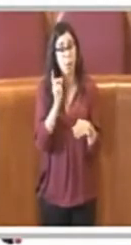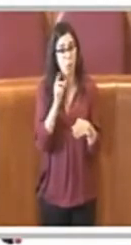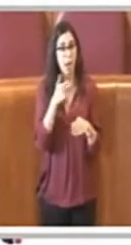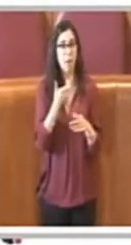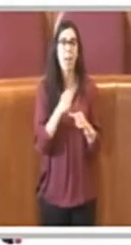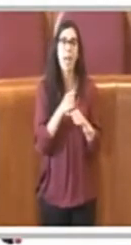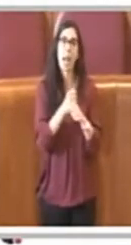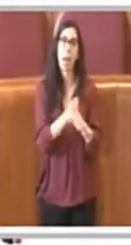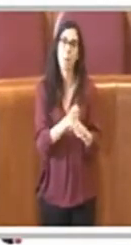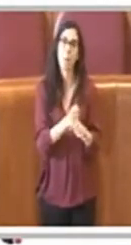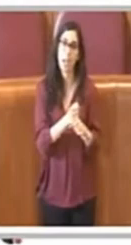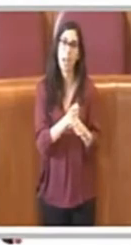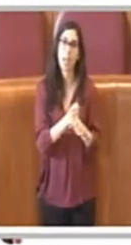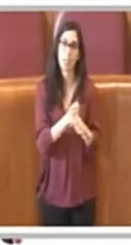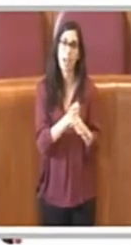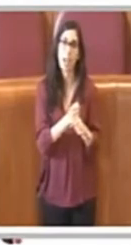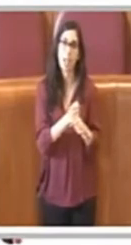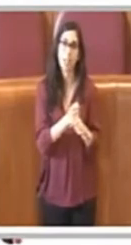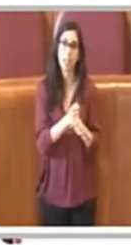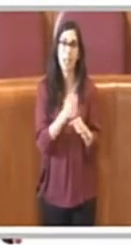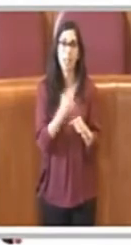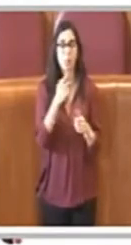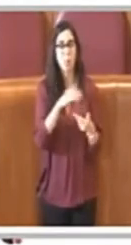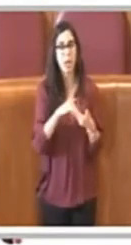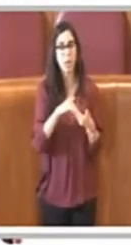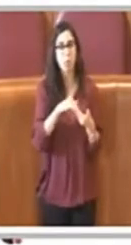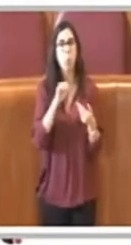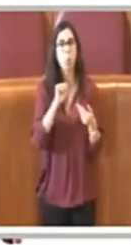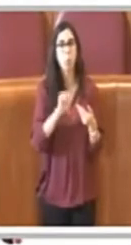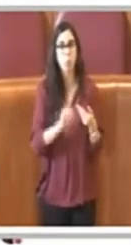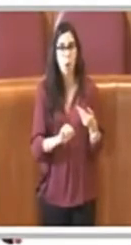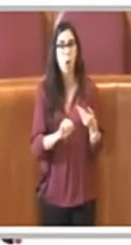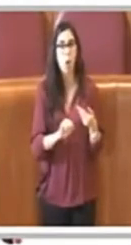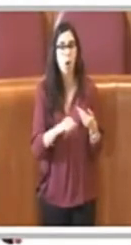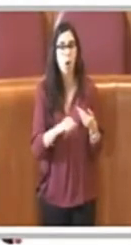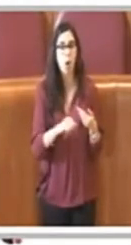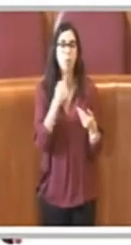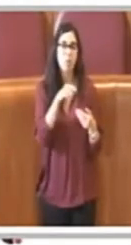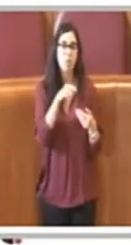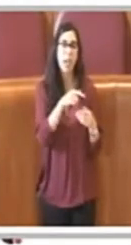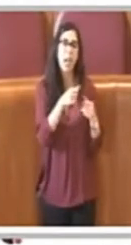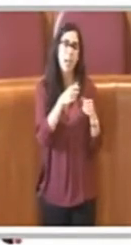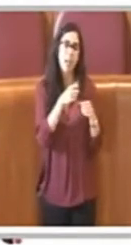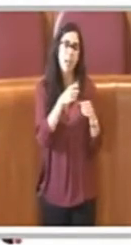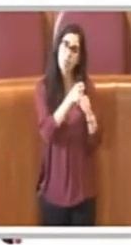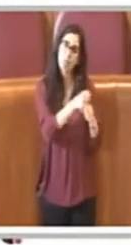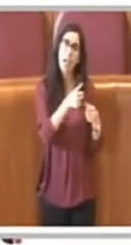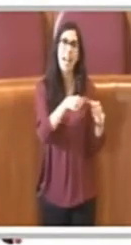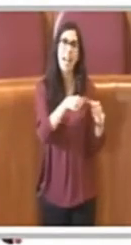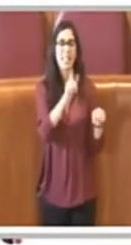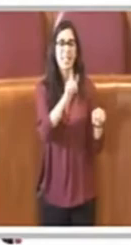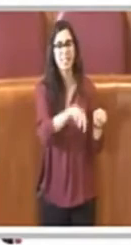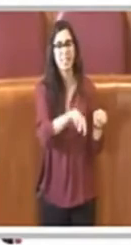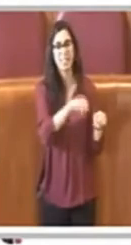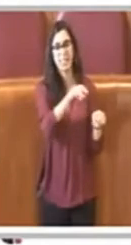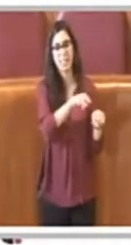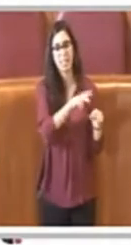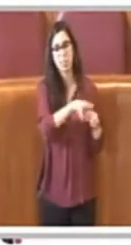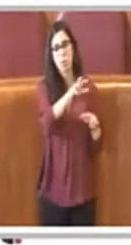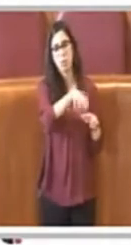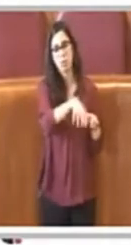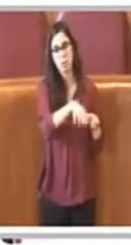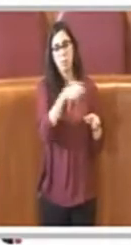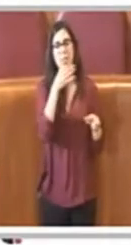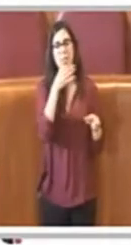possa delegare un residente del municipio stesso, quindi è chiaro che un rappresentante legale di un